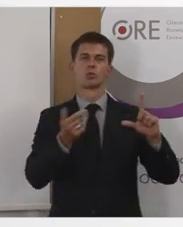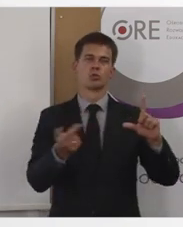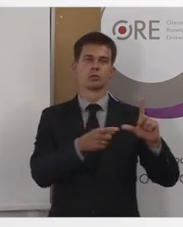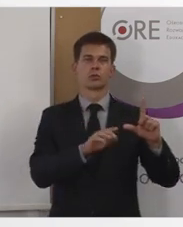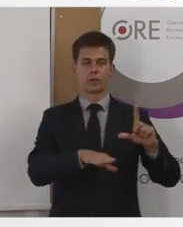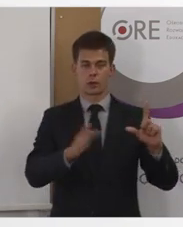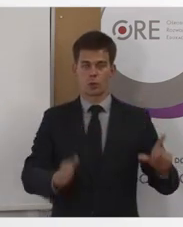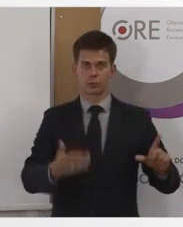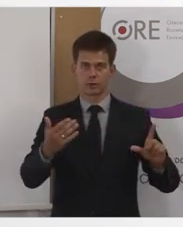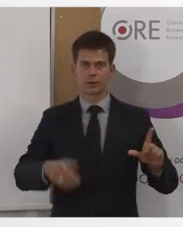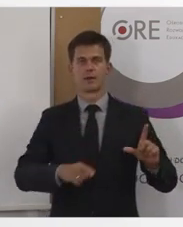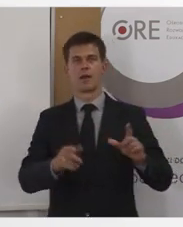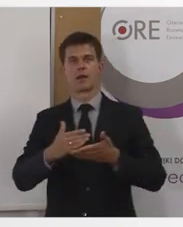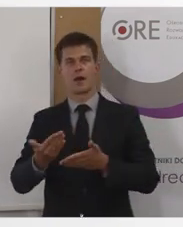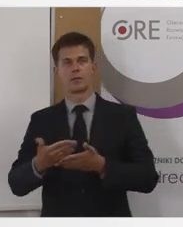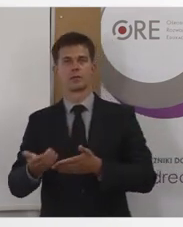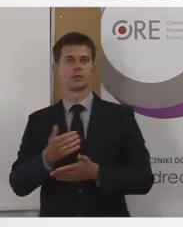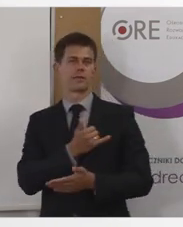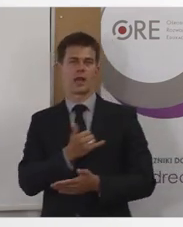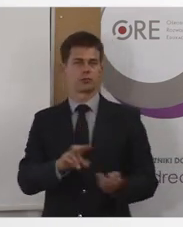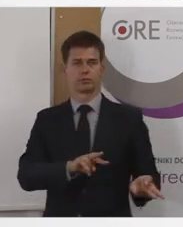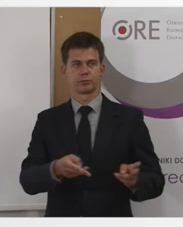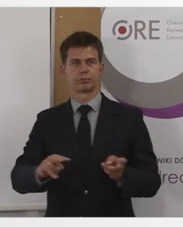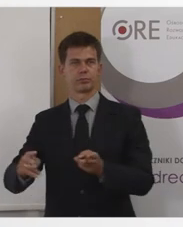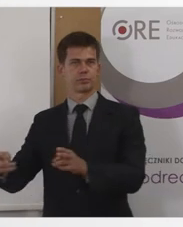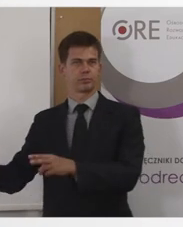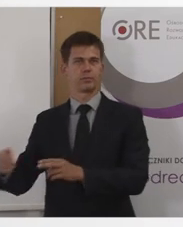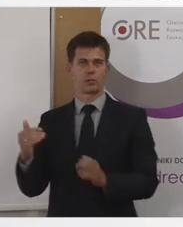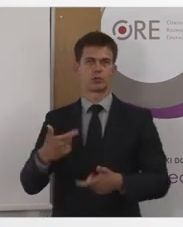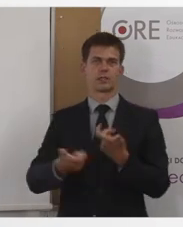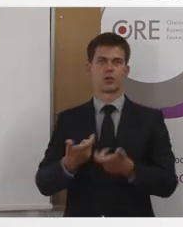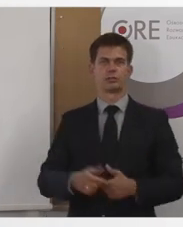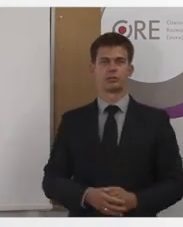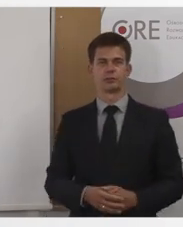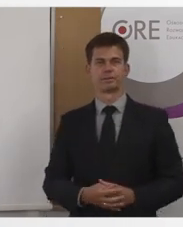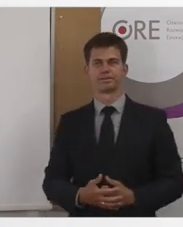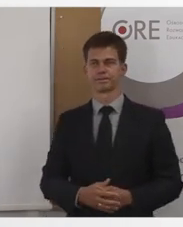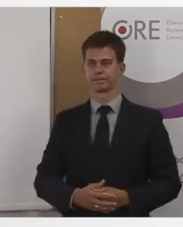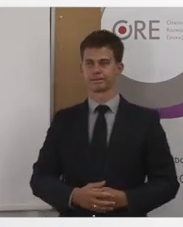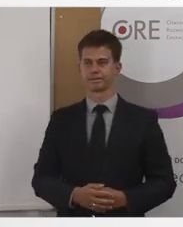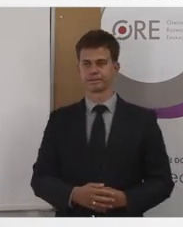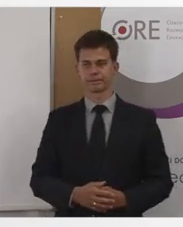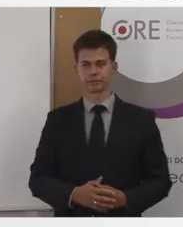dał, że tak powiem, parsować. To znaczy, żeby można go było specjalnymi narzędziami